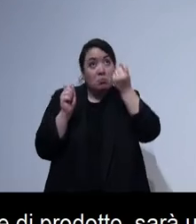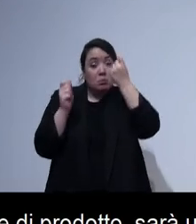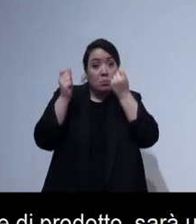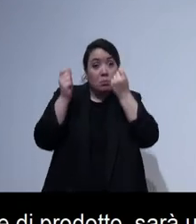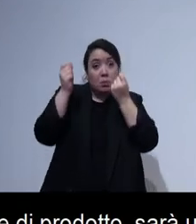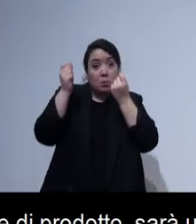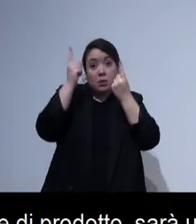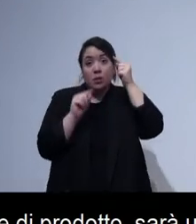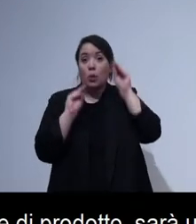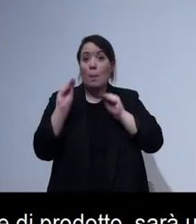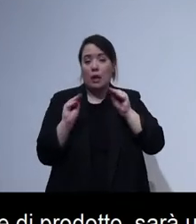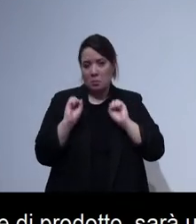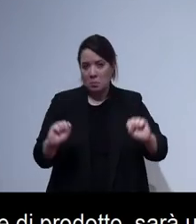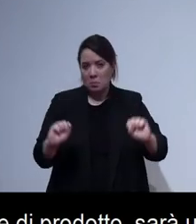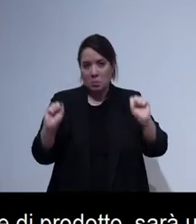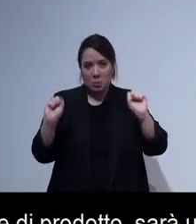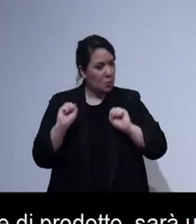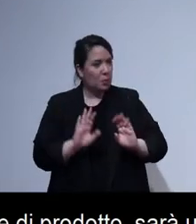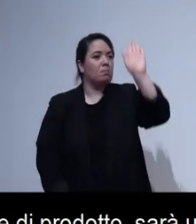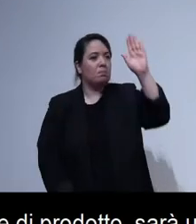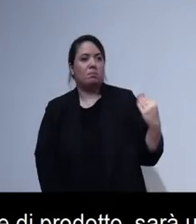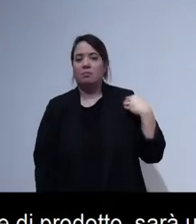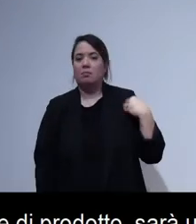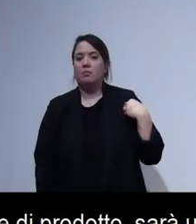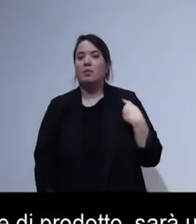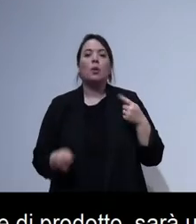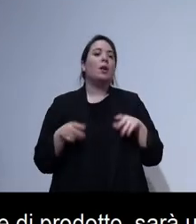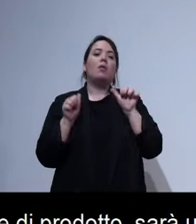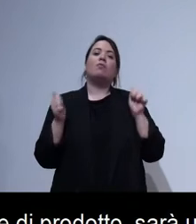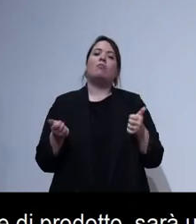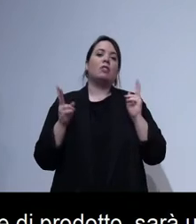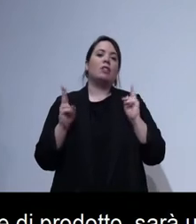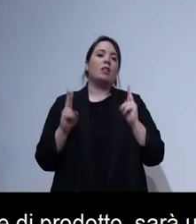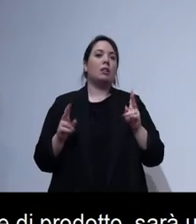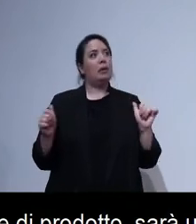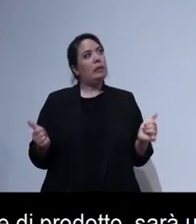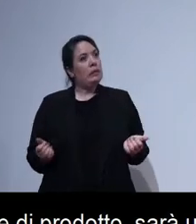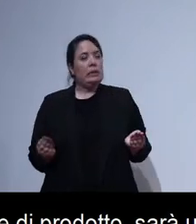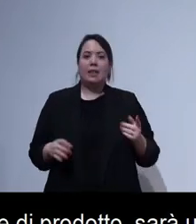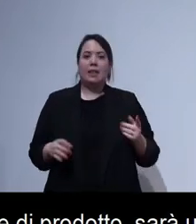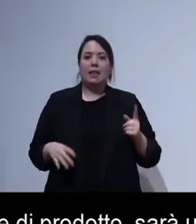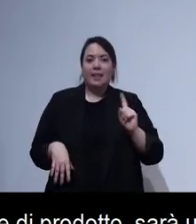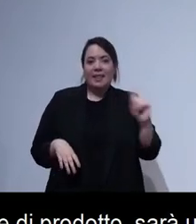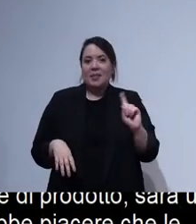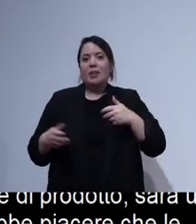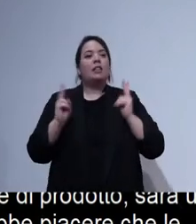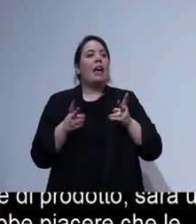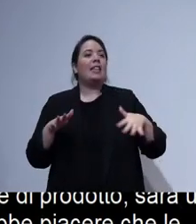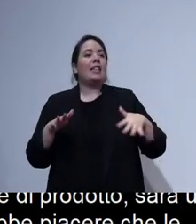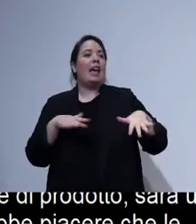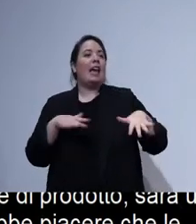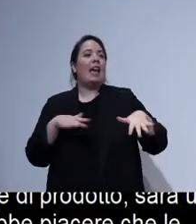vari punti, chiunque abbia una domanda è una chiacchierata super informale, non potrebbe essere altrimenti con noi due.